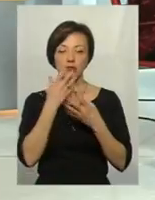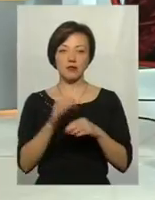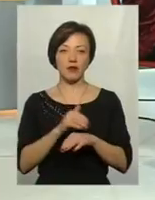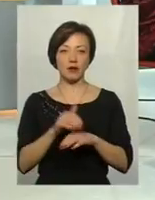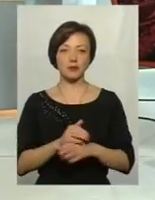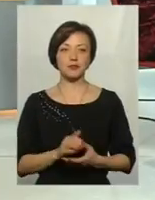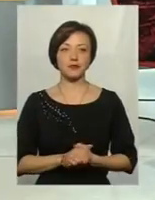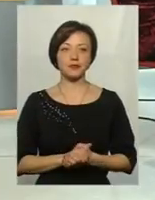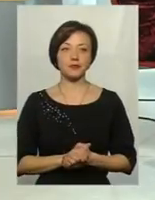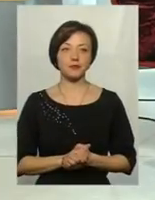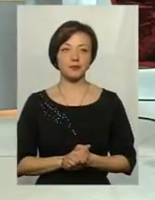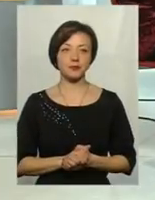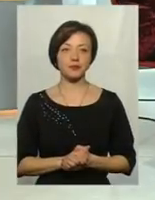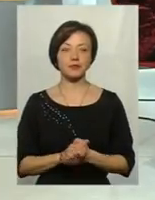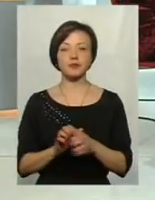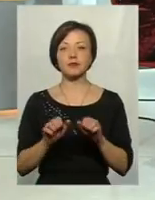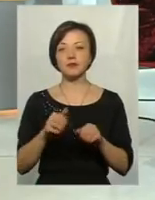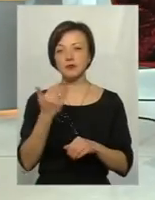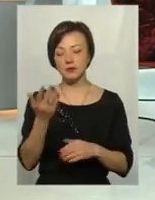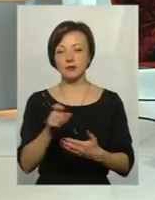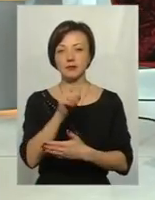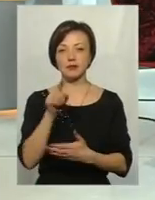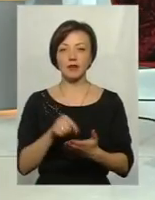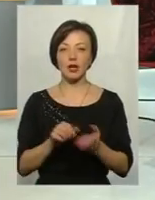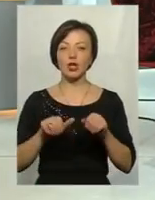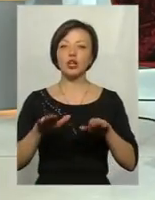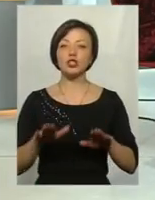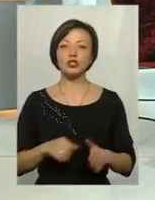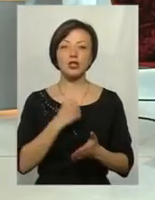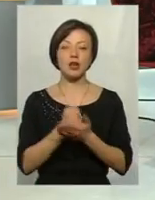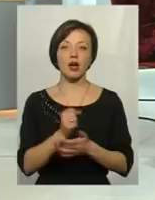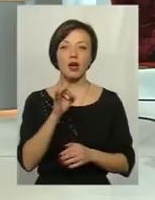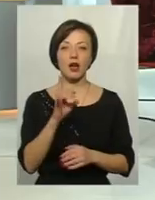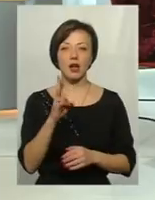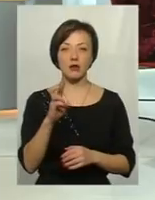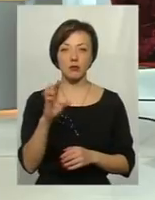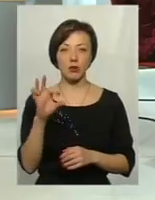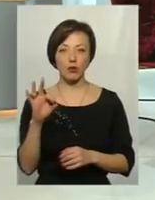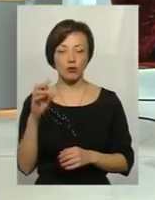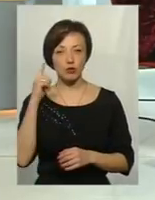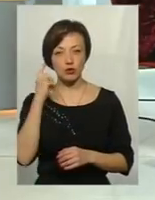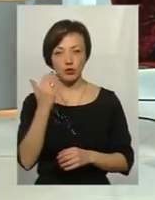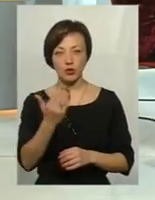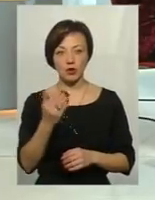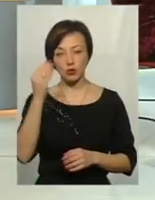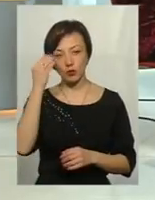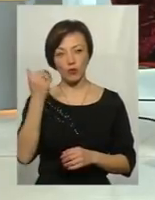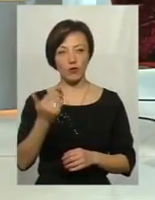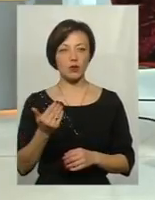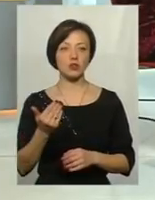Пані Ніло, власне, рішення, яке ухвалило РНБО, почули пані Наталі Думку,